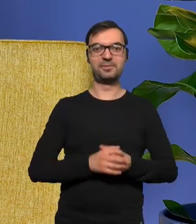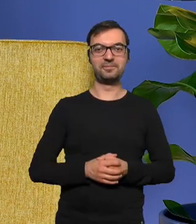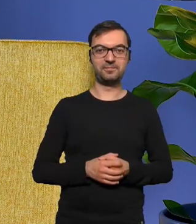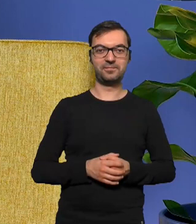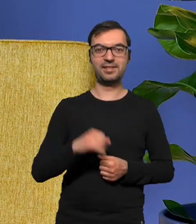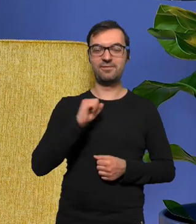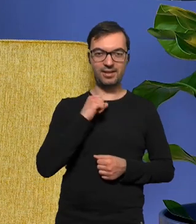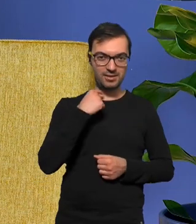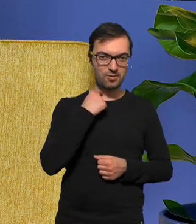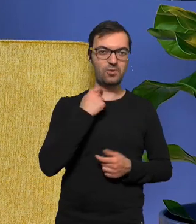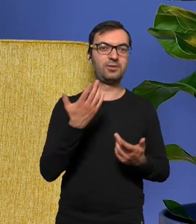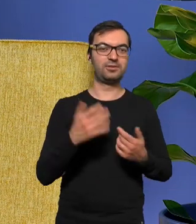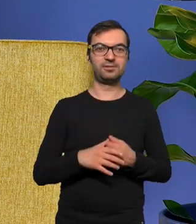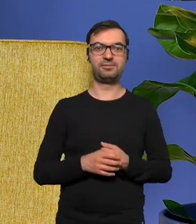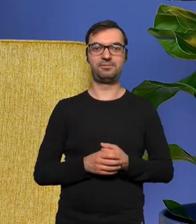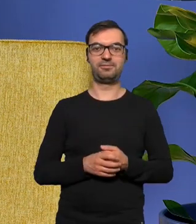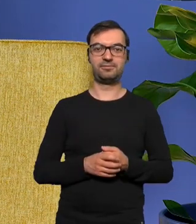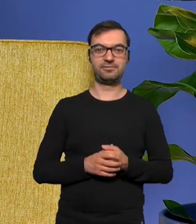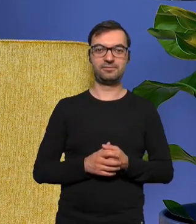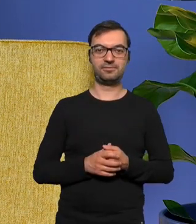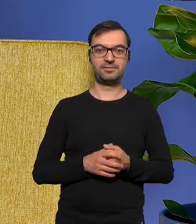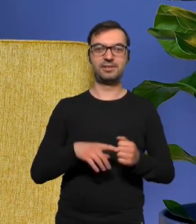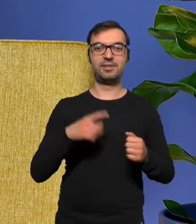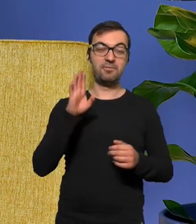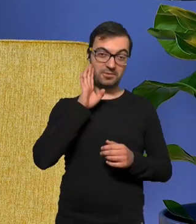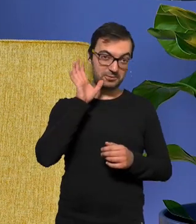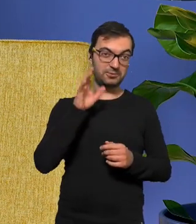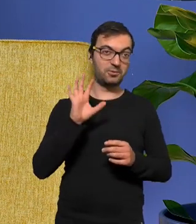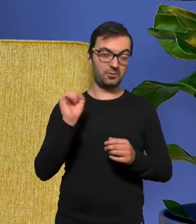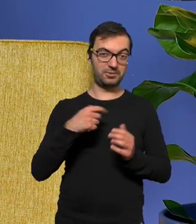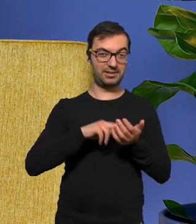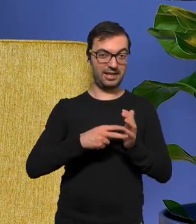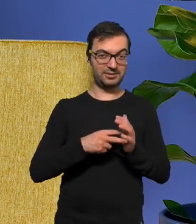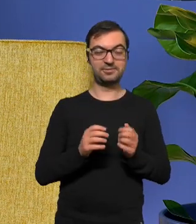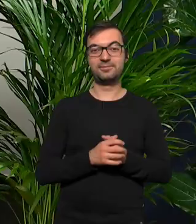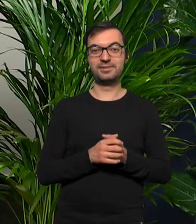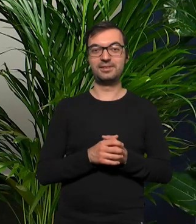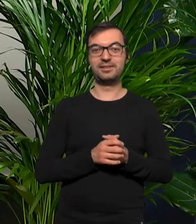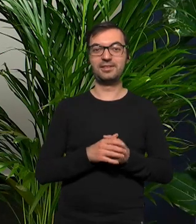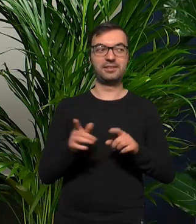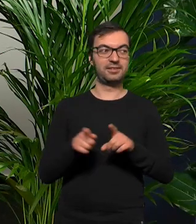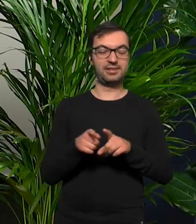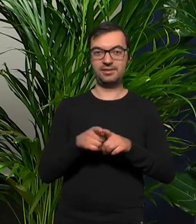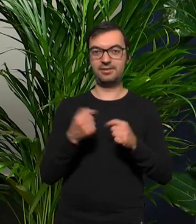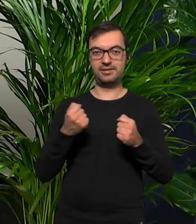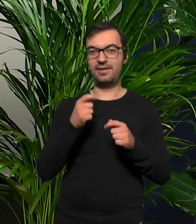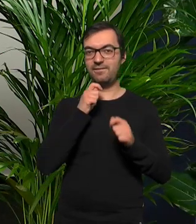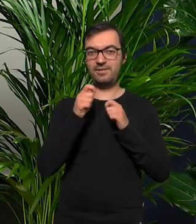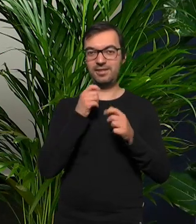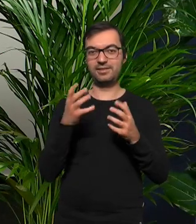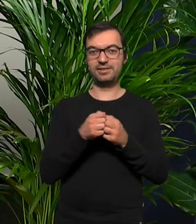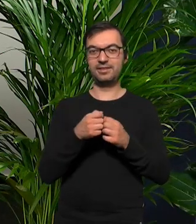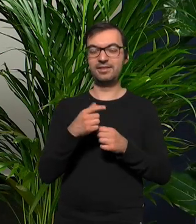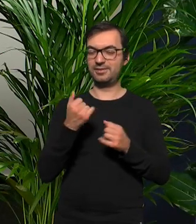z fajnym głosem tańczyć podobno umiał też dobrze no i też kultowy wywiad można w sieci